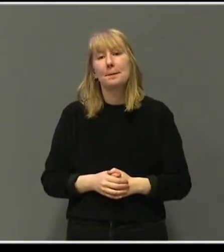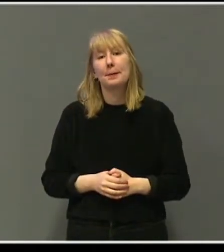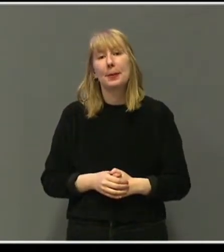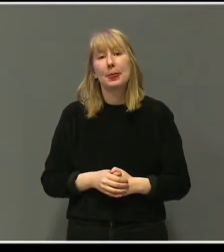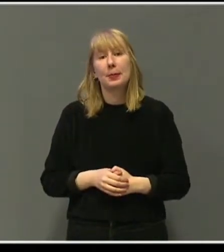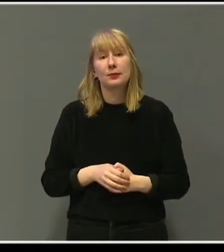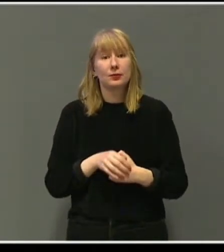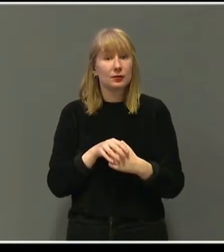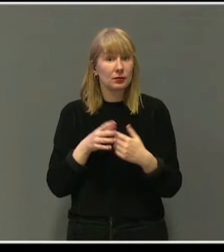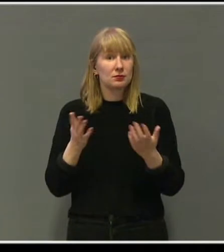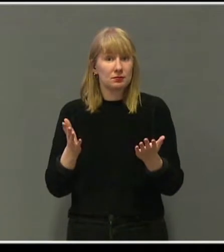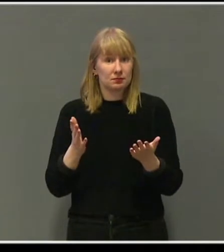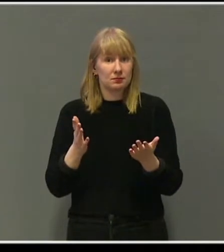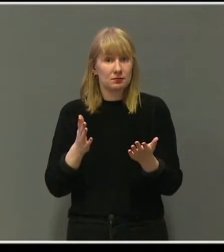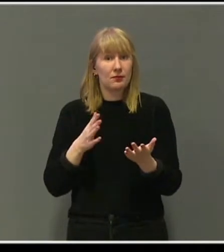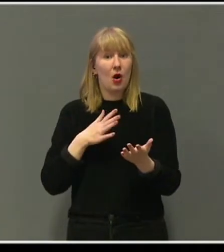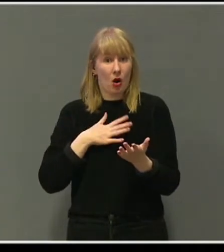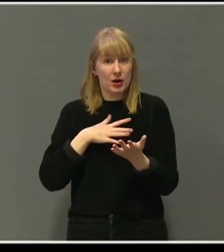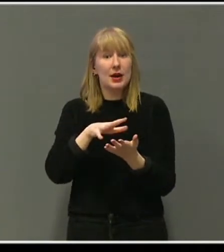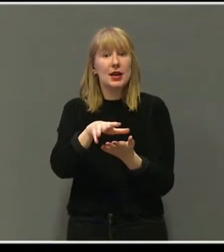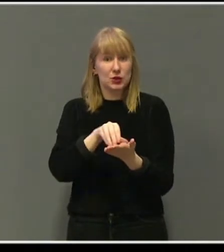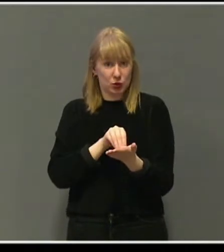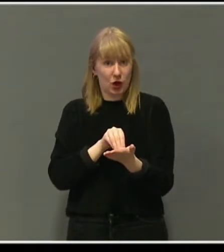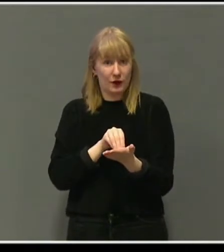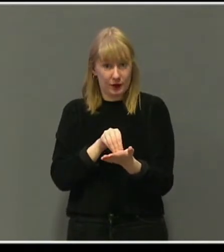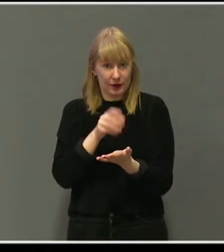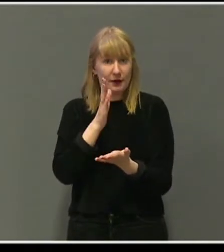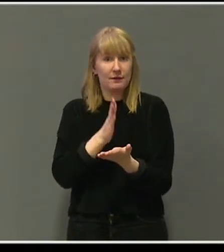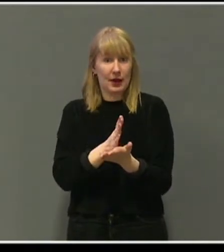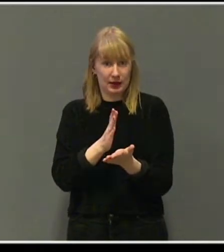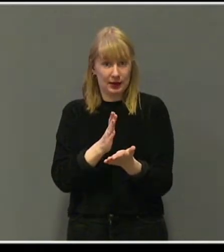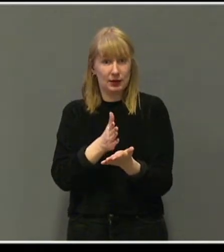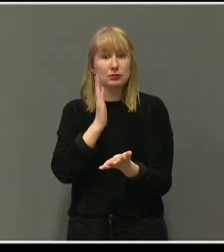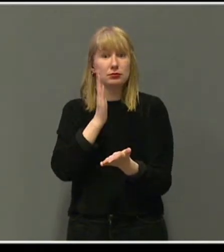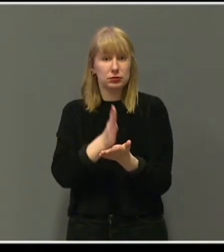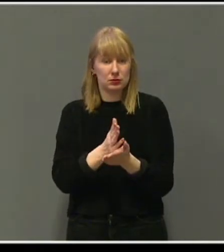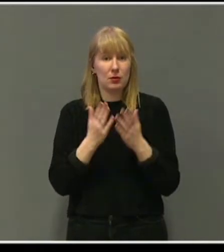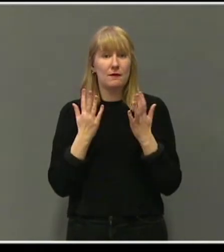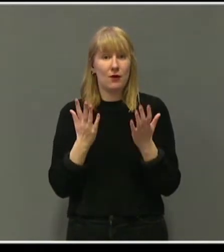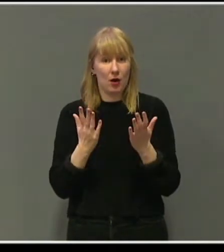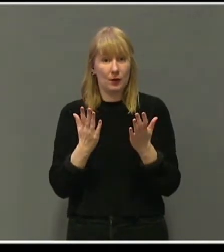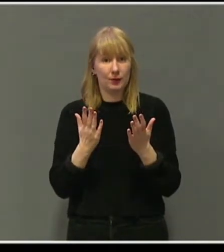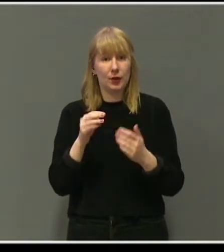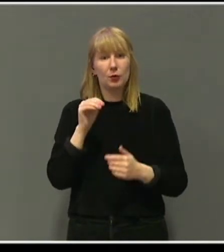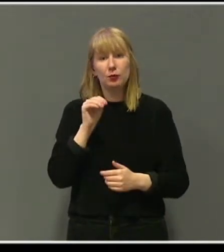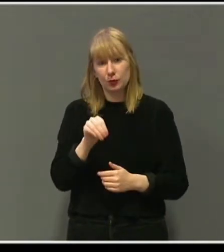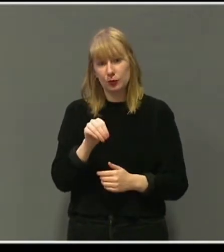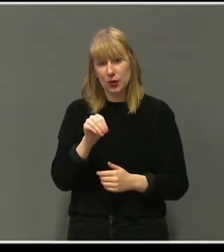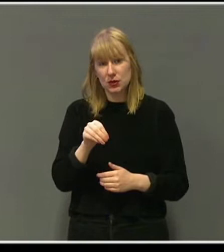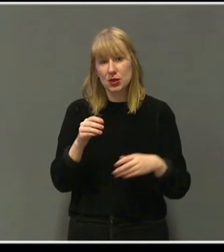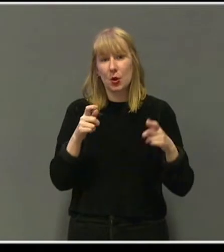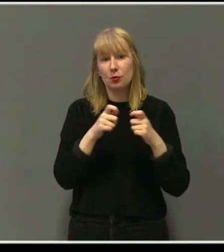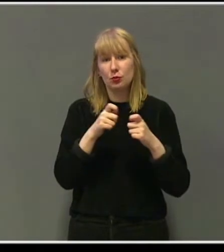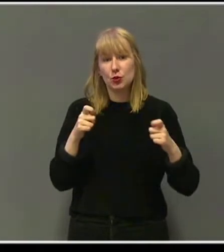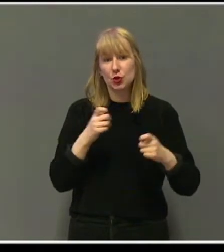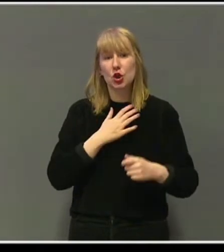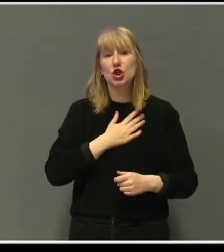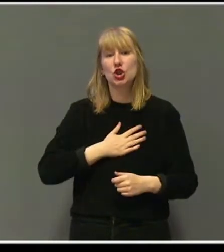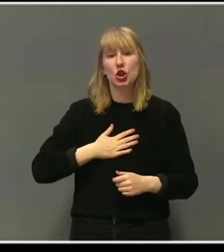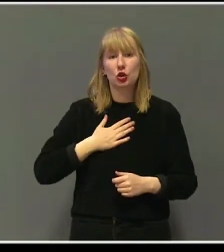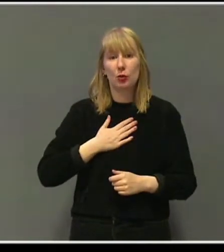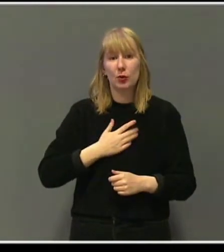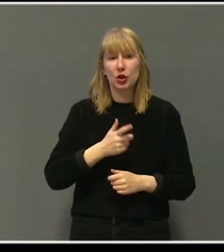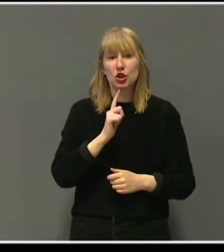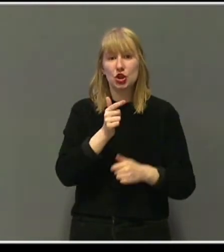Resultatene var klare, sa legen, og de var entydige. Mats hadde en muskelsykdom som